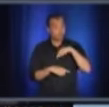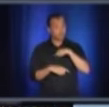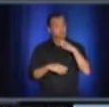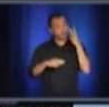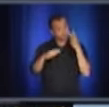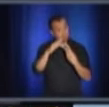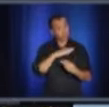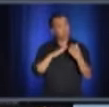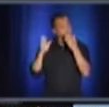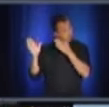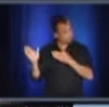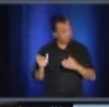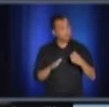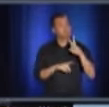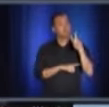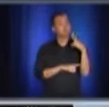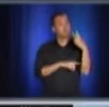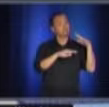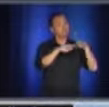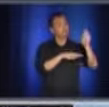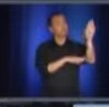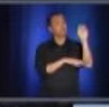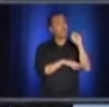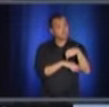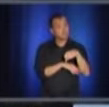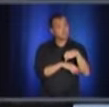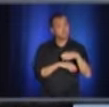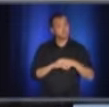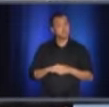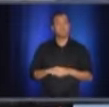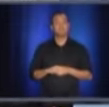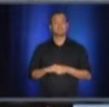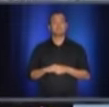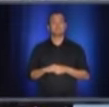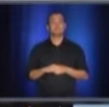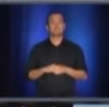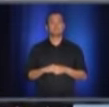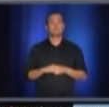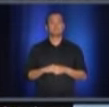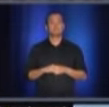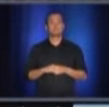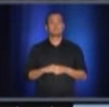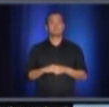Alors, cela fait partie de notre réponse globale à la deuxième vague.